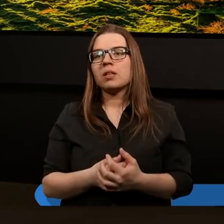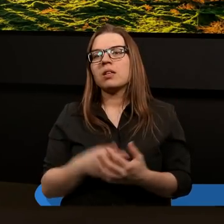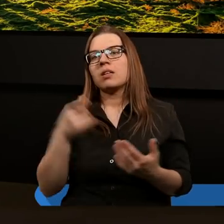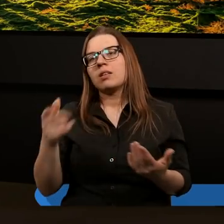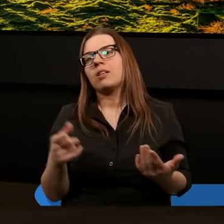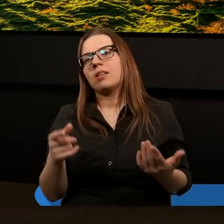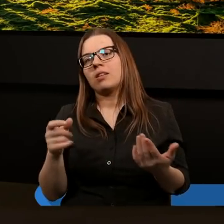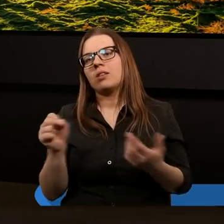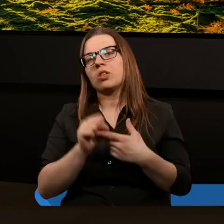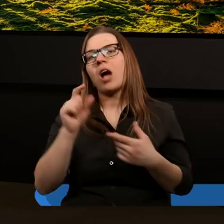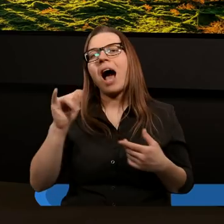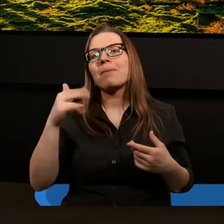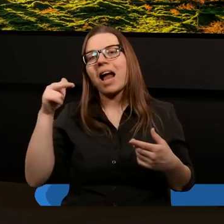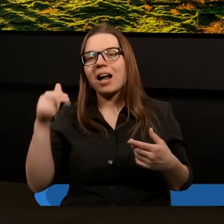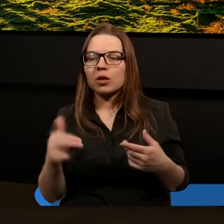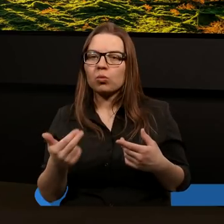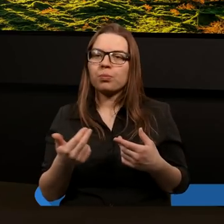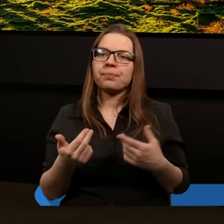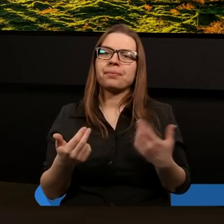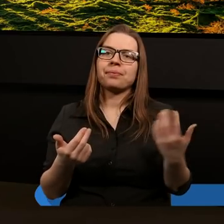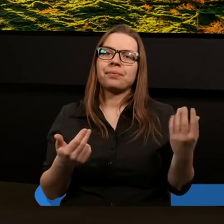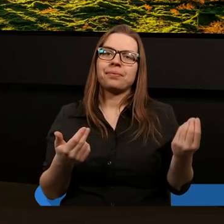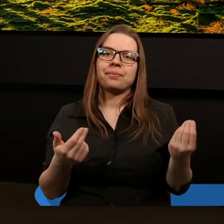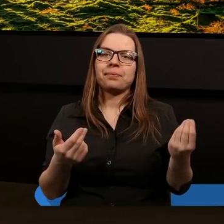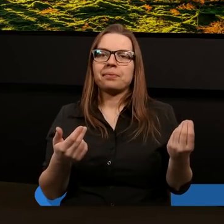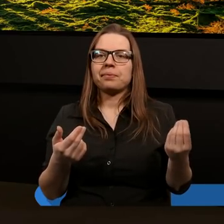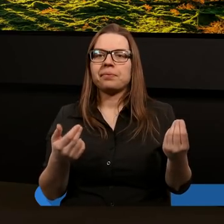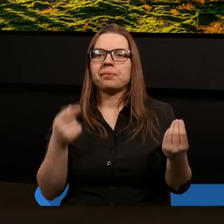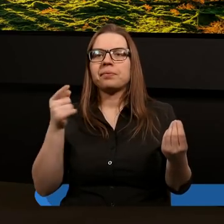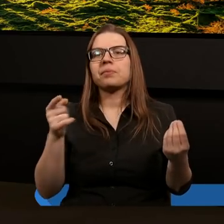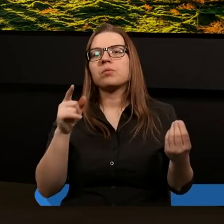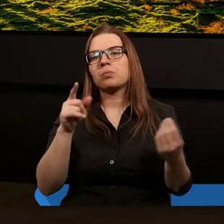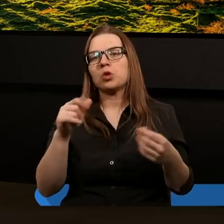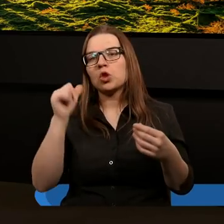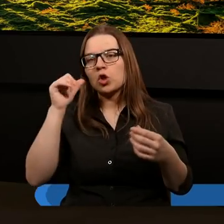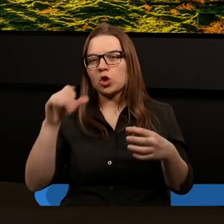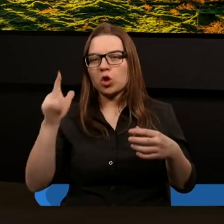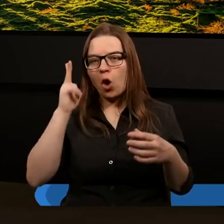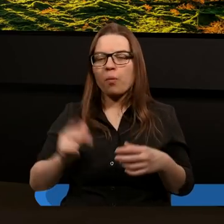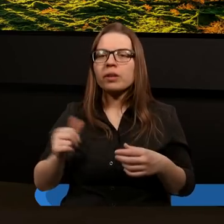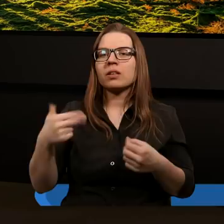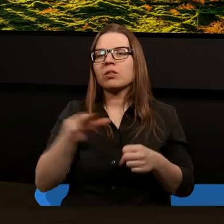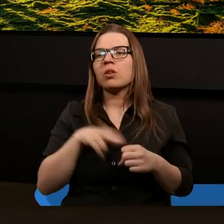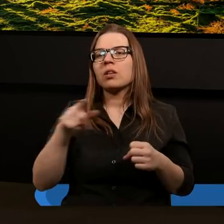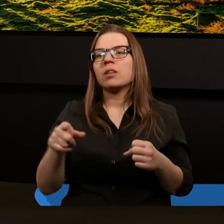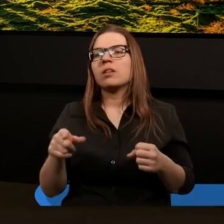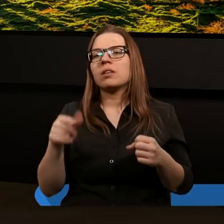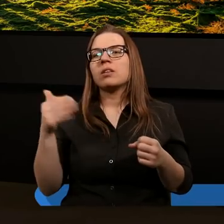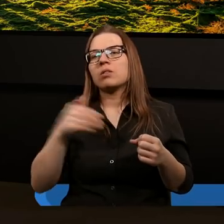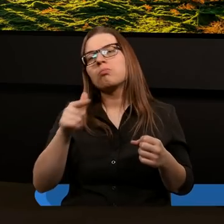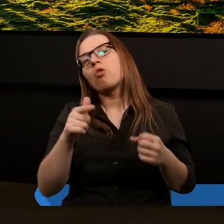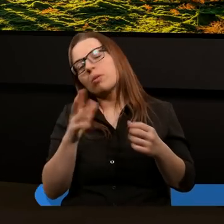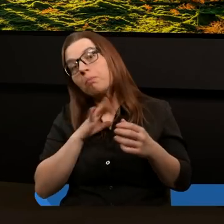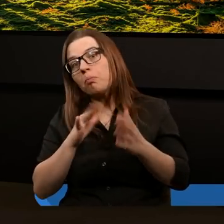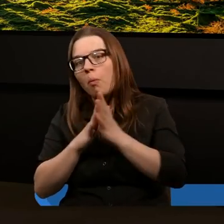go tam do amfiteatru, a wcześniej, zanim go wiedziono, to poprosił żołnierzy, którzy przyszli go aresztować, czy może się